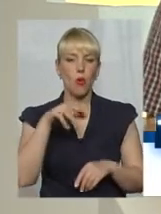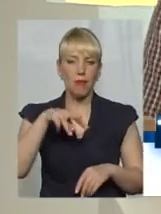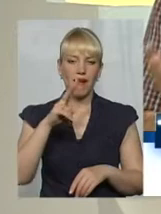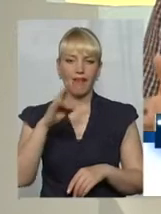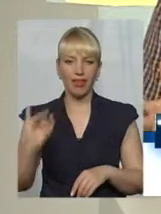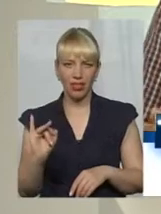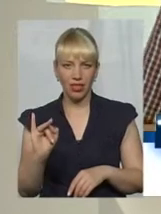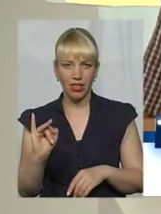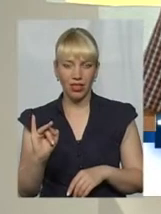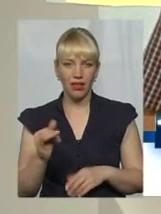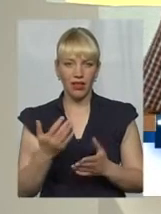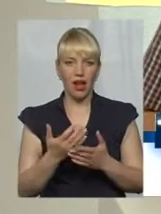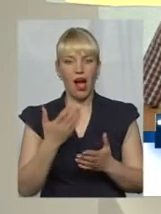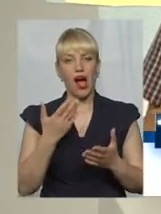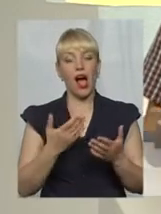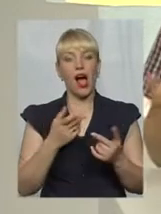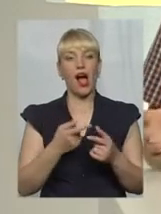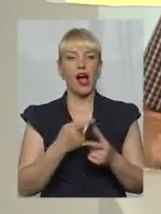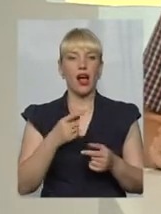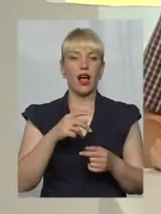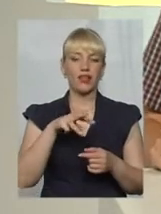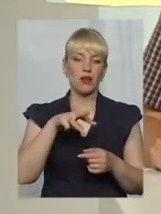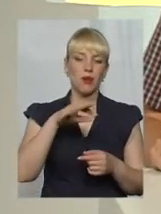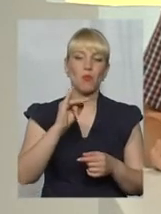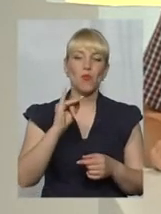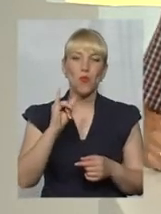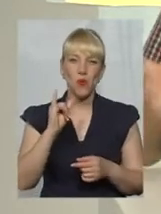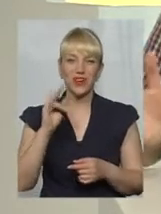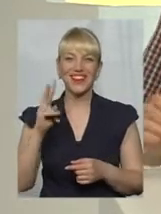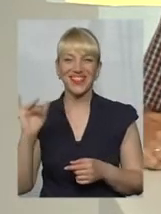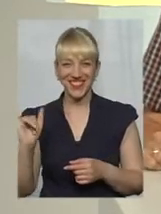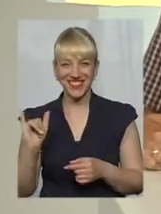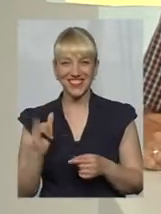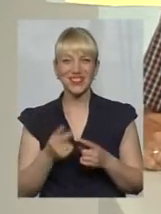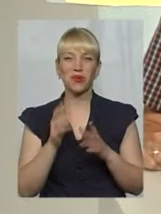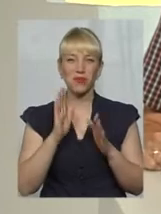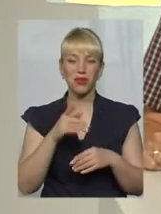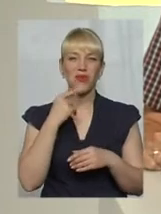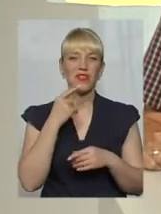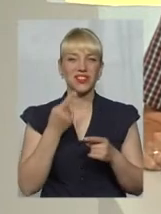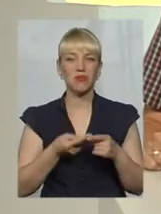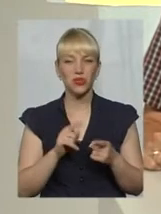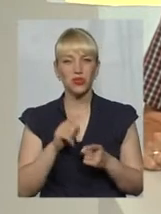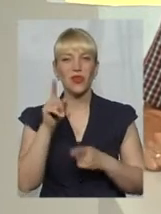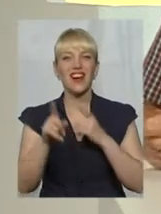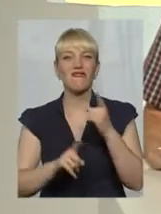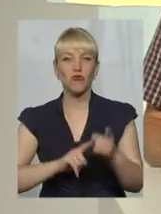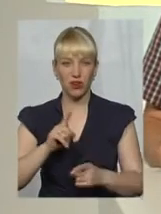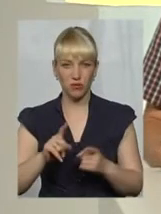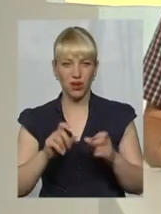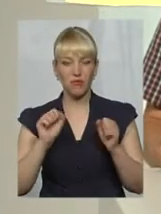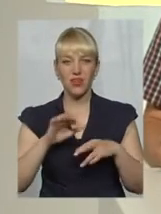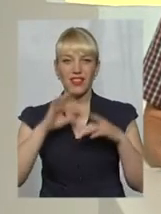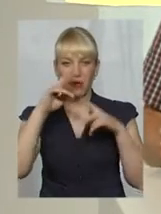якби були муніципально управляючі компанії, називалися б муки. Тож будемо говорити про цю реформу. Можливо, неправильно